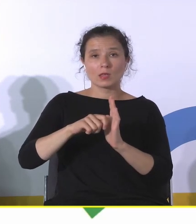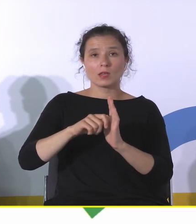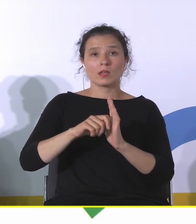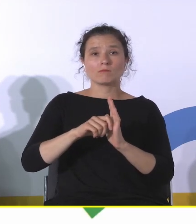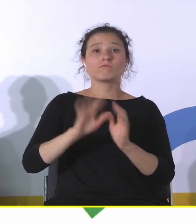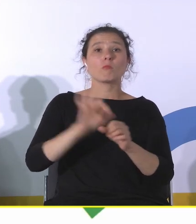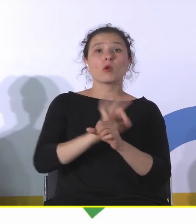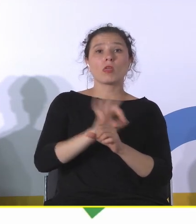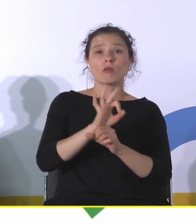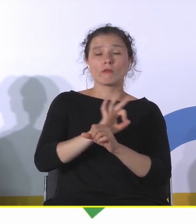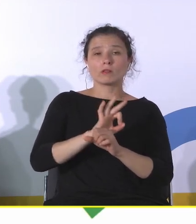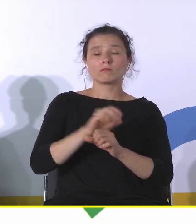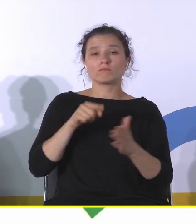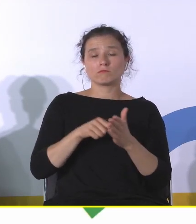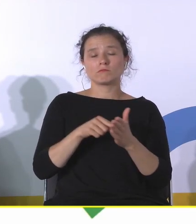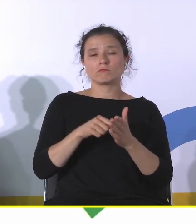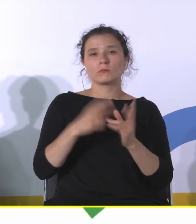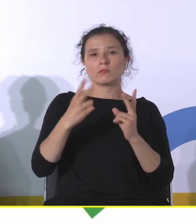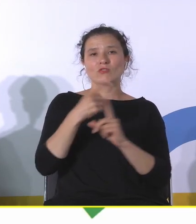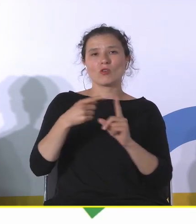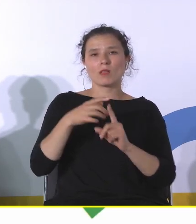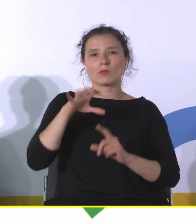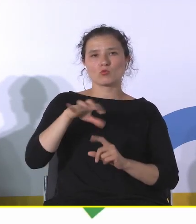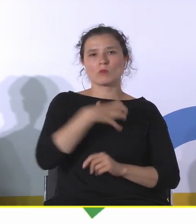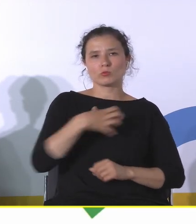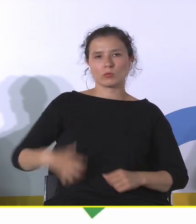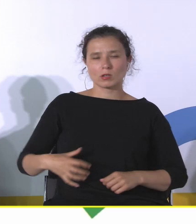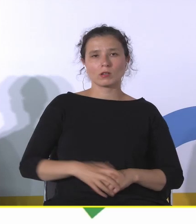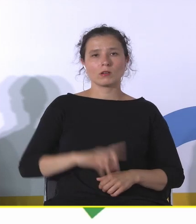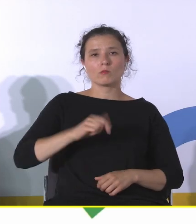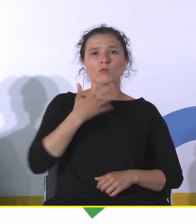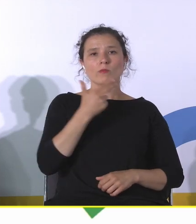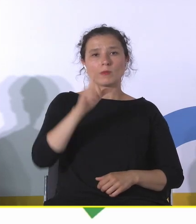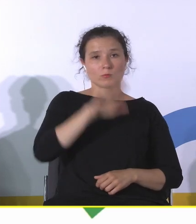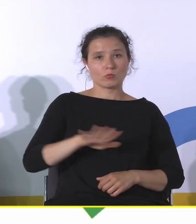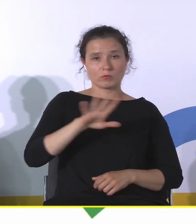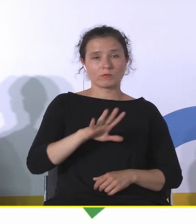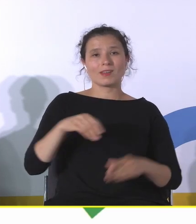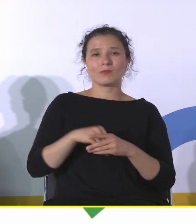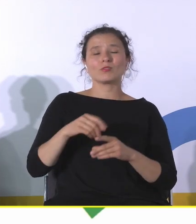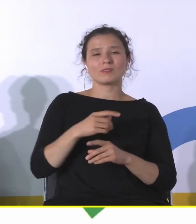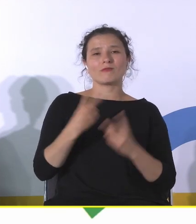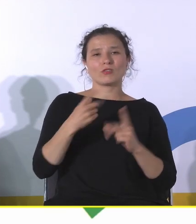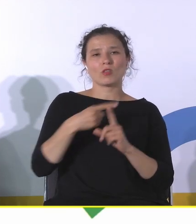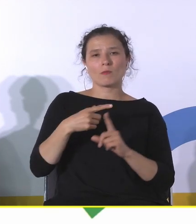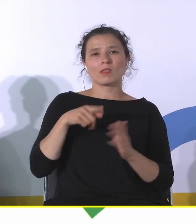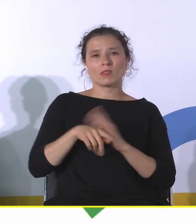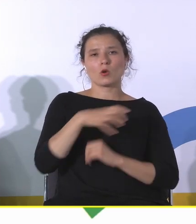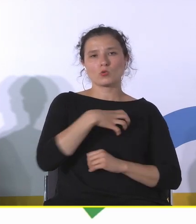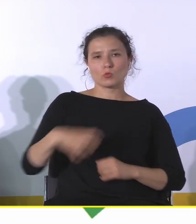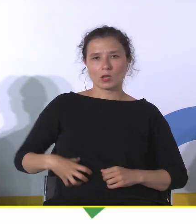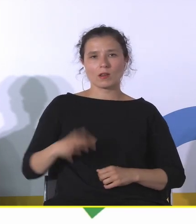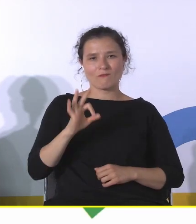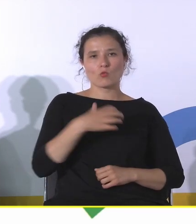to jest znaczący element gospodarki. Więc tutaj mówimy o społeczeństwie, natomiast to jest oznaczący element gospodarki. tak woli ciekawostki chciałam Państwu